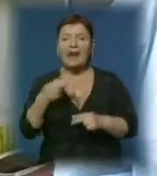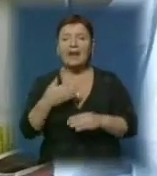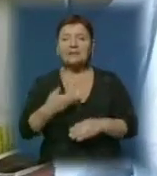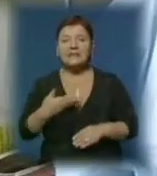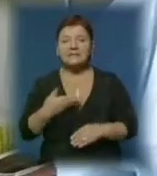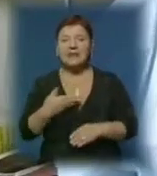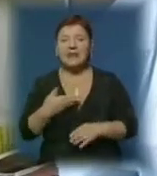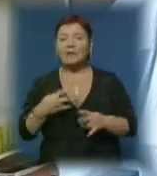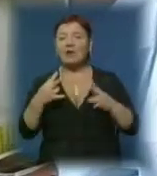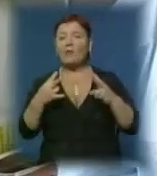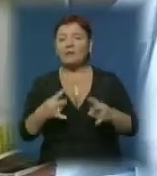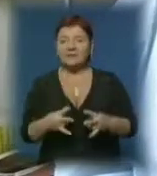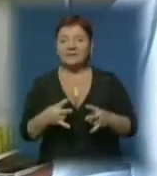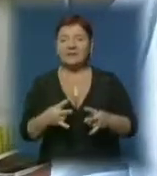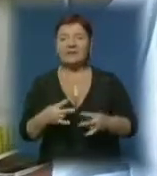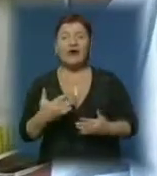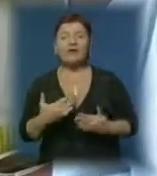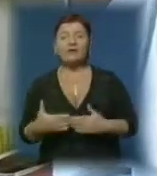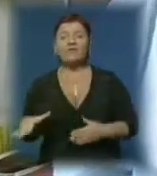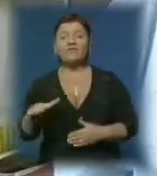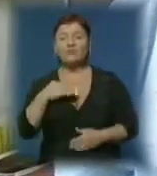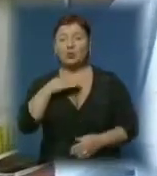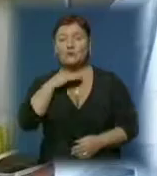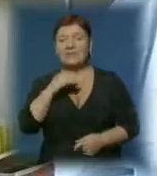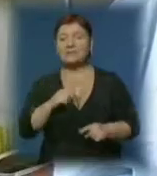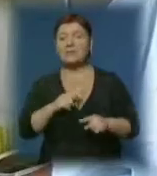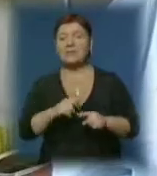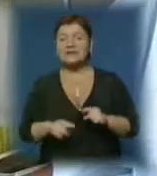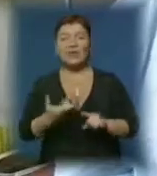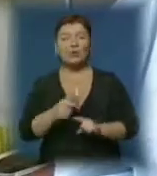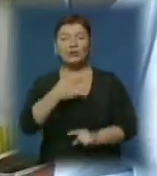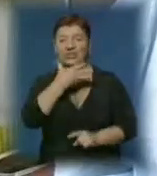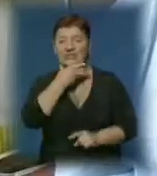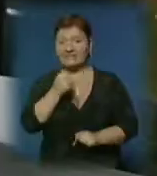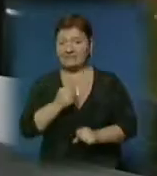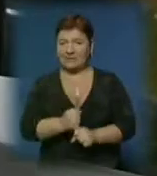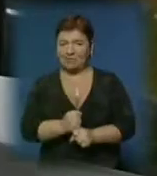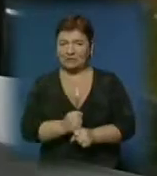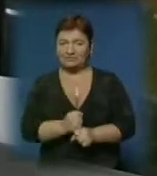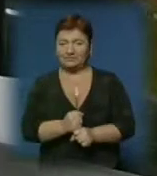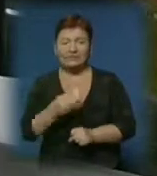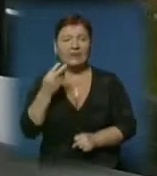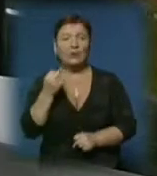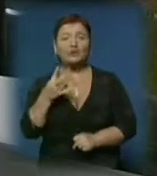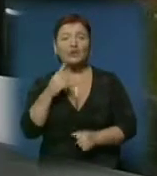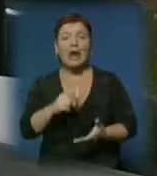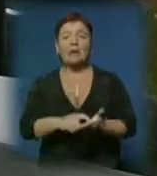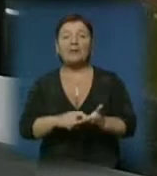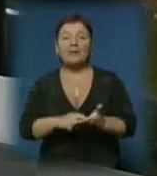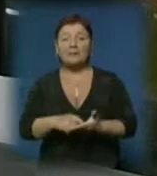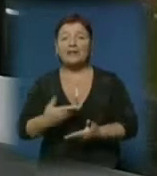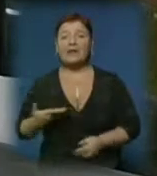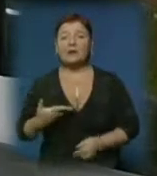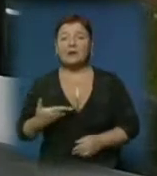травматизація життя була. Все достатньо, швидко і дуже красиво працювали. Гроші на медикаменти та операції